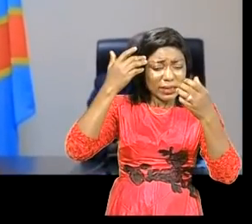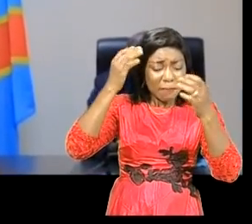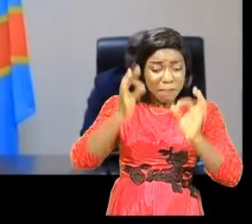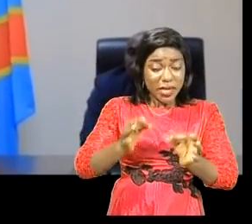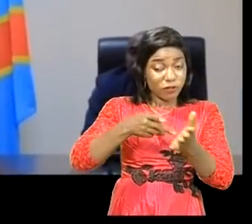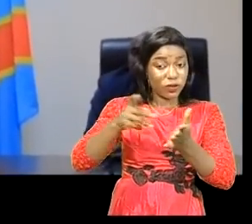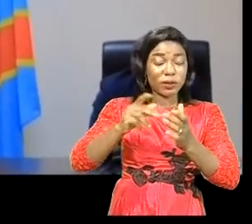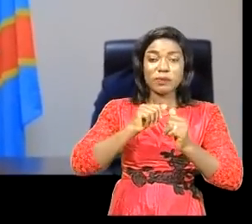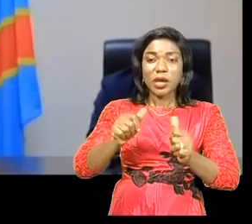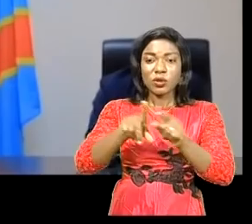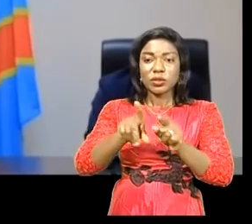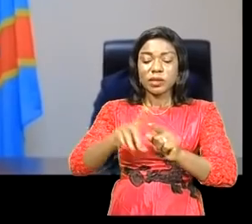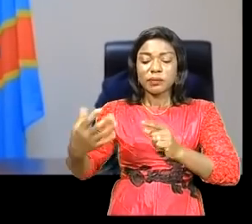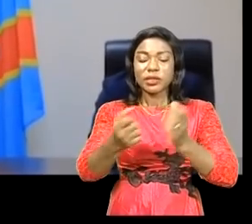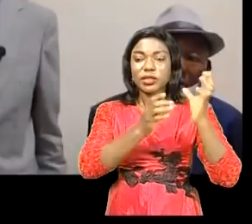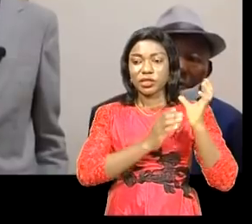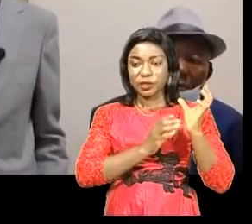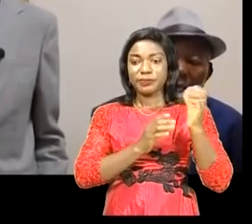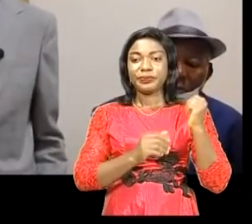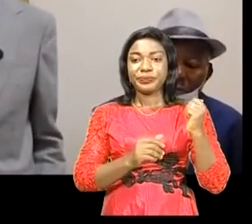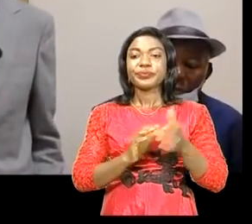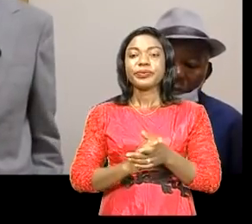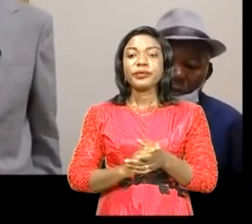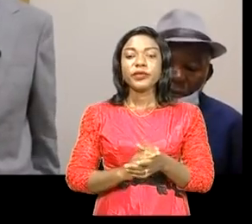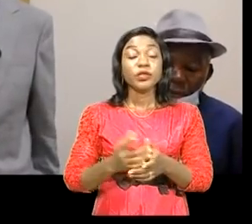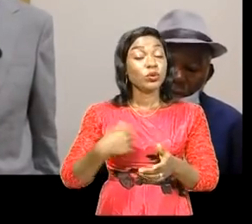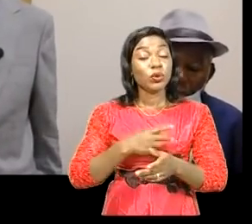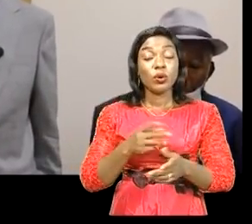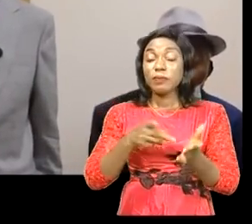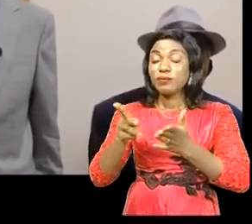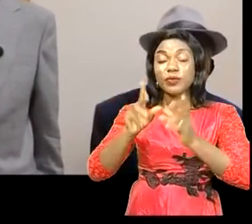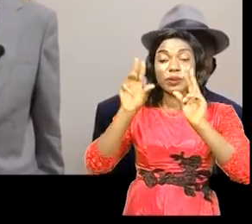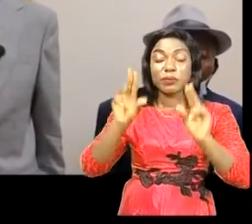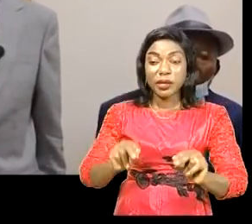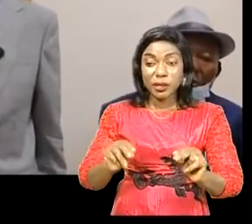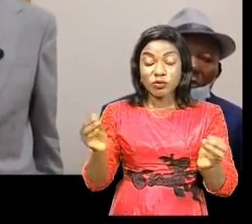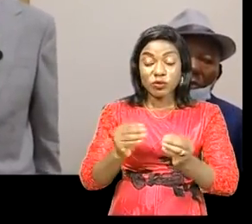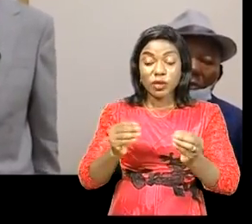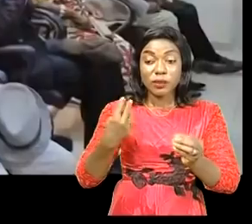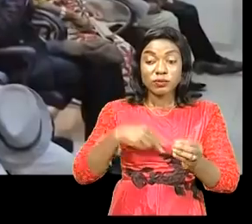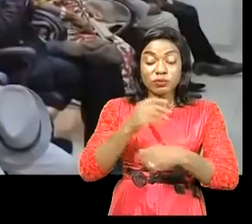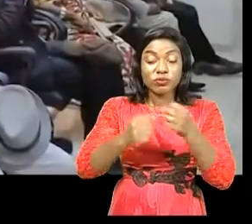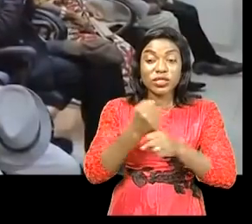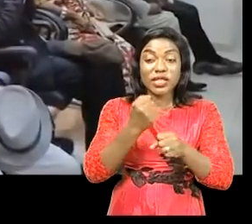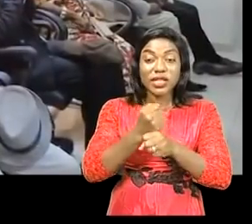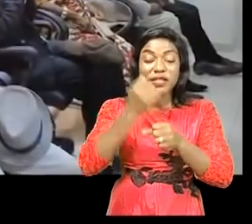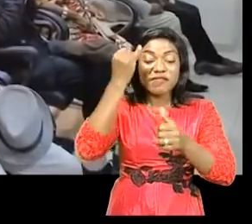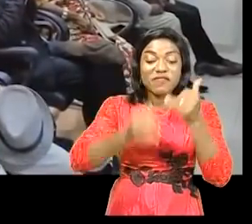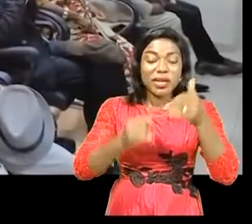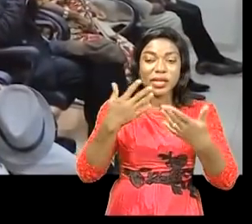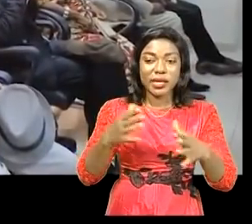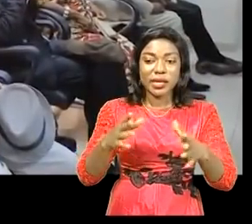charge. Le non-doléance concerne le non-paiement de nos décomptes finales. Depuis l'année